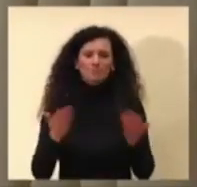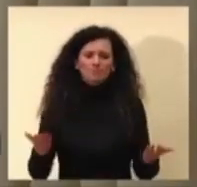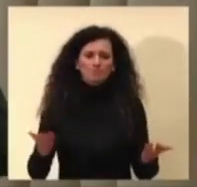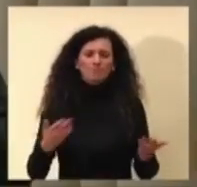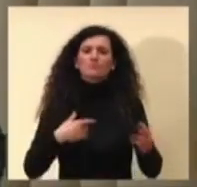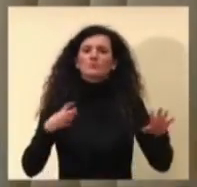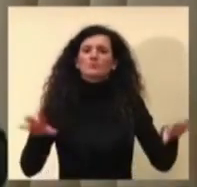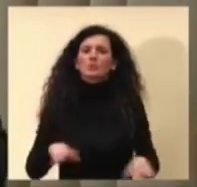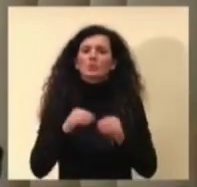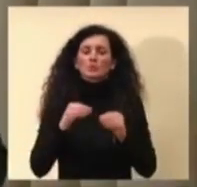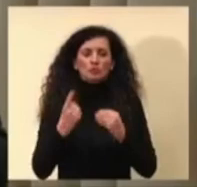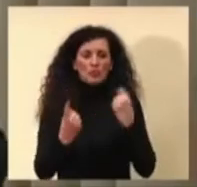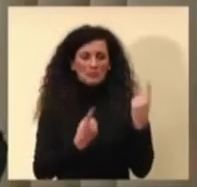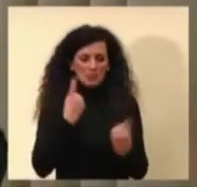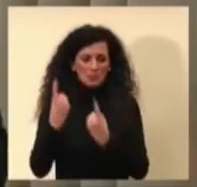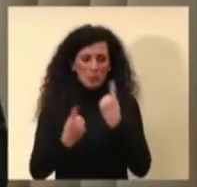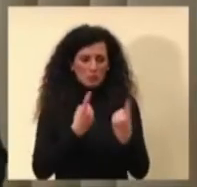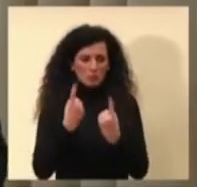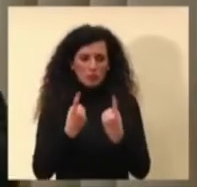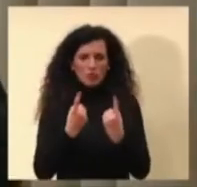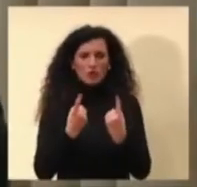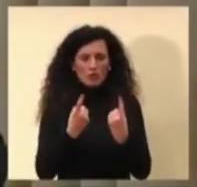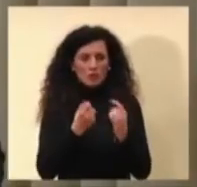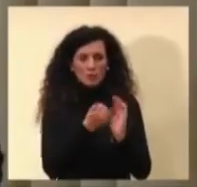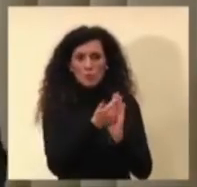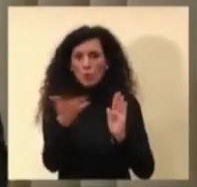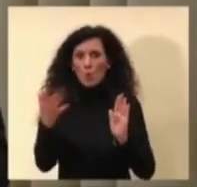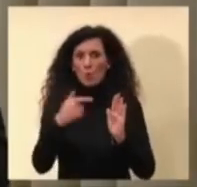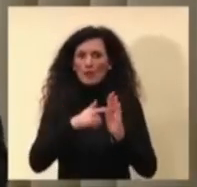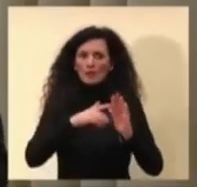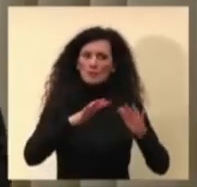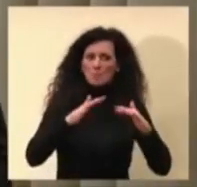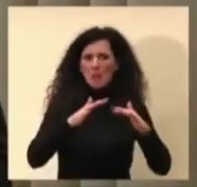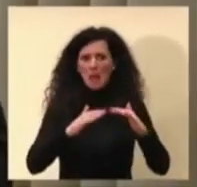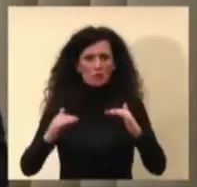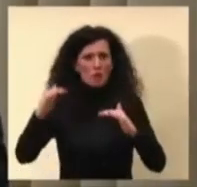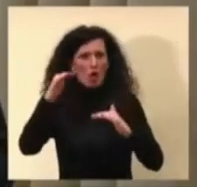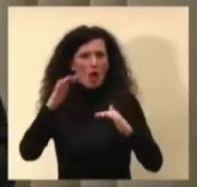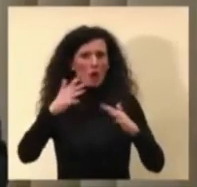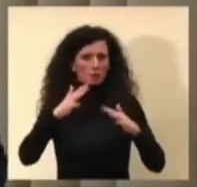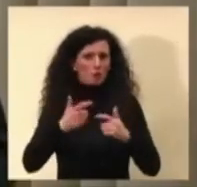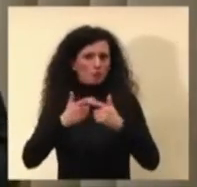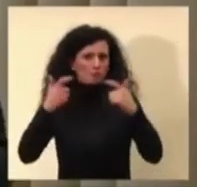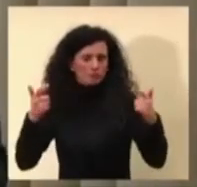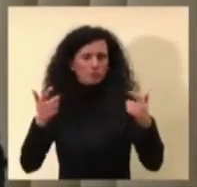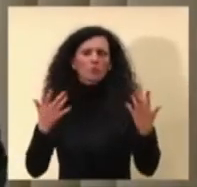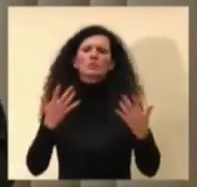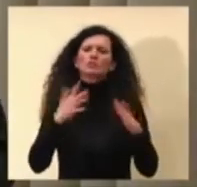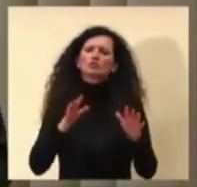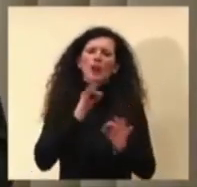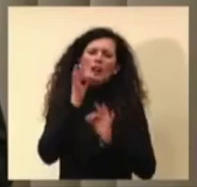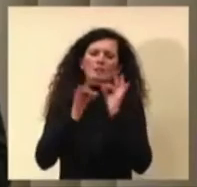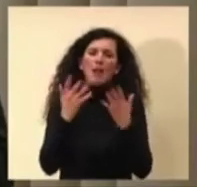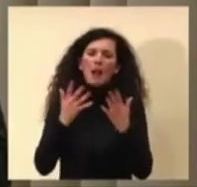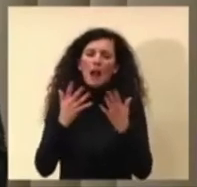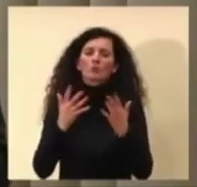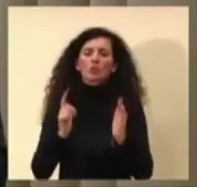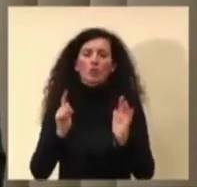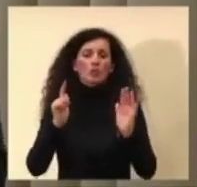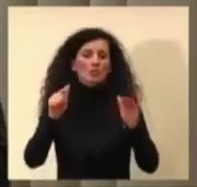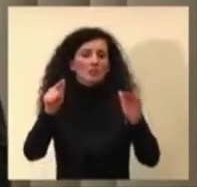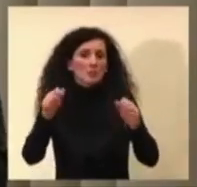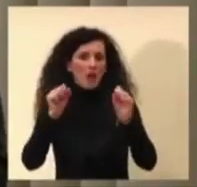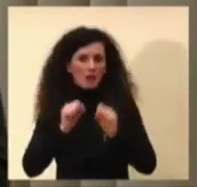situazione di numeri già medio-alti. Come ci avete spiegato, nelle prossime settimane varianti più aggressive del virus sono